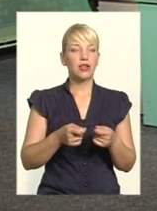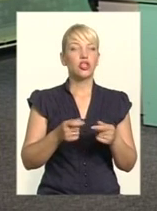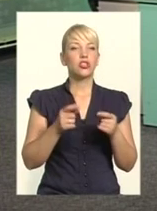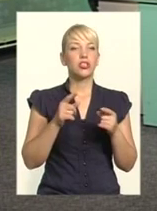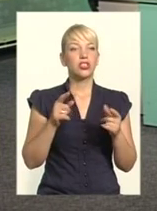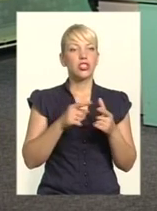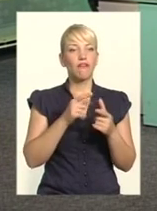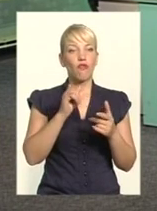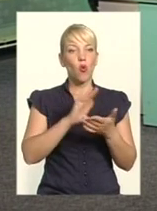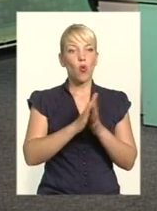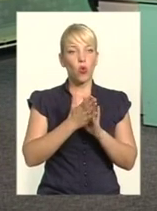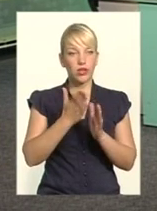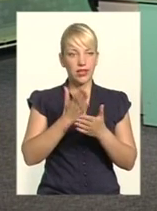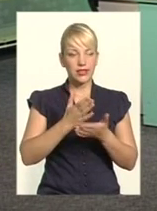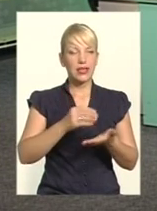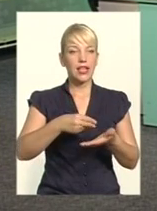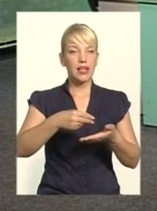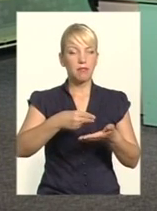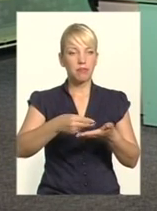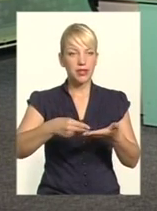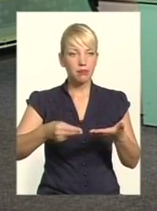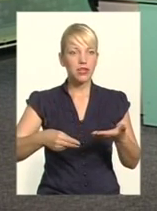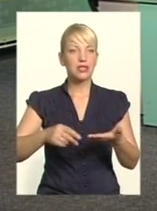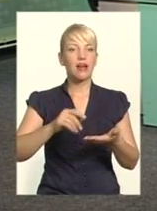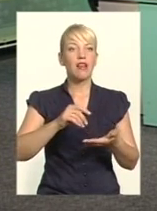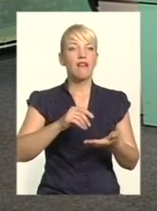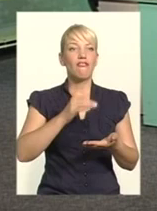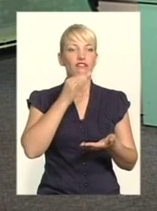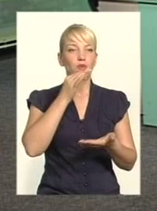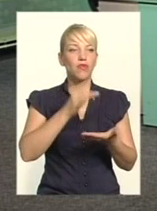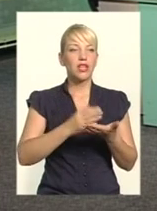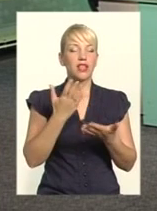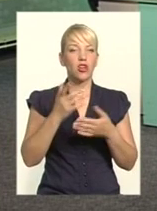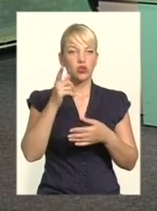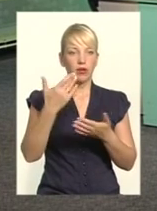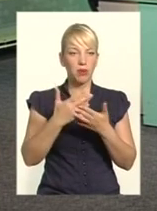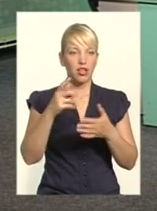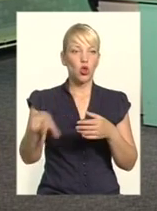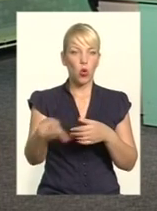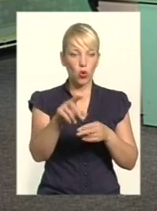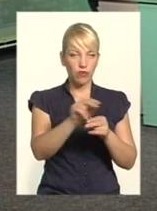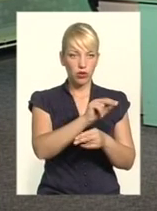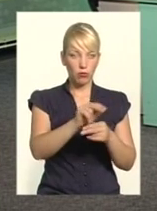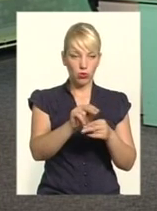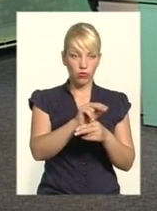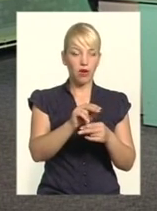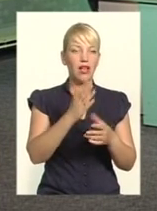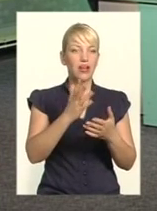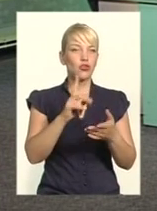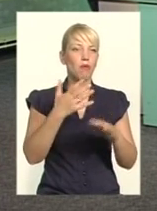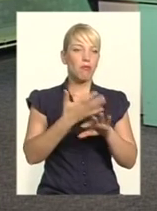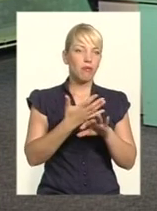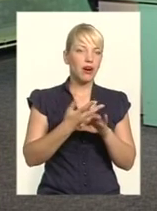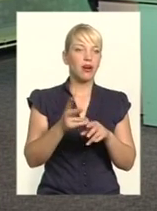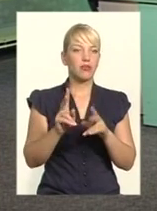В угодах є прописано відповідальність, що дорогу має перекласти, якщо він зробив неправильно? Або відремонтувати має за пів року, якщо та дорога